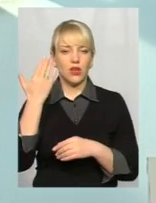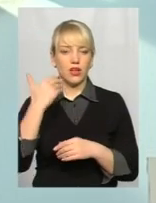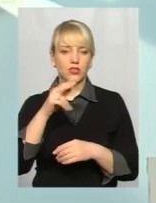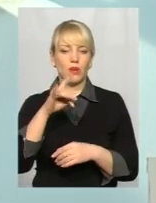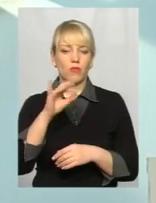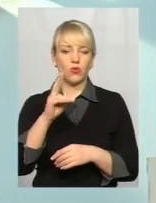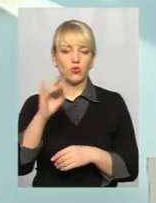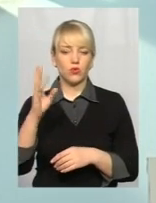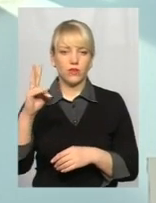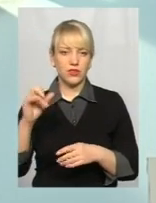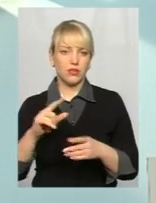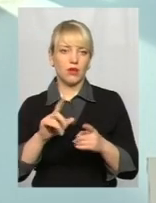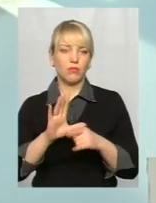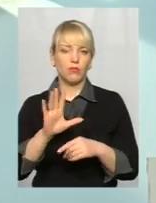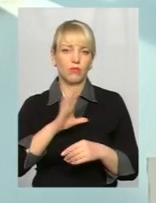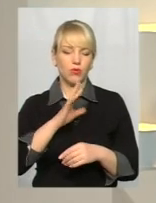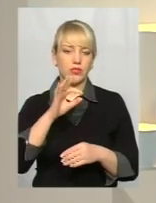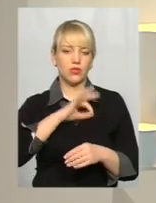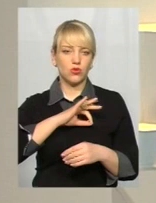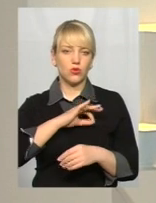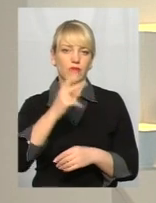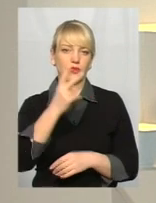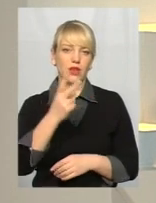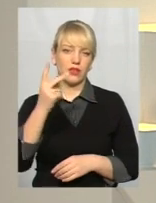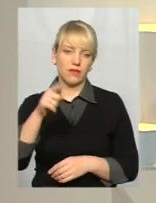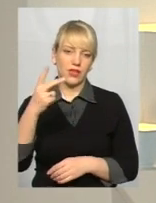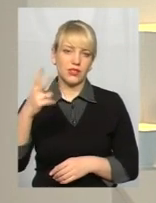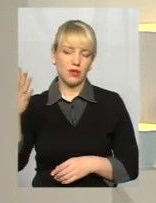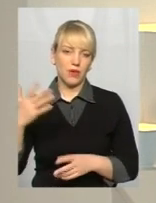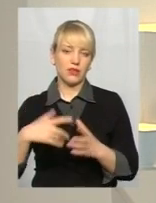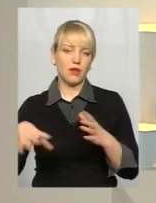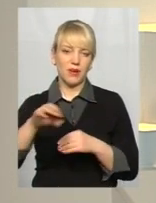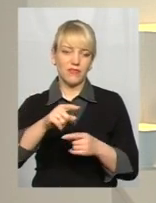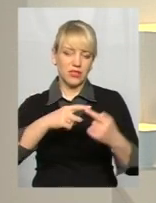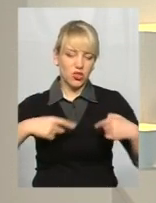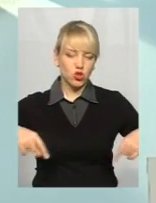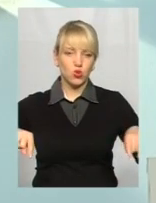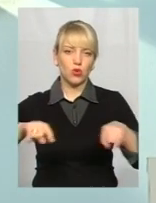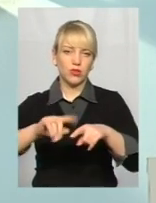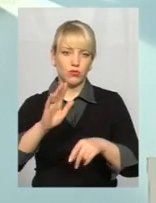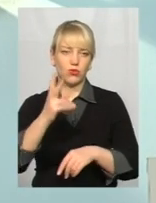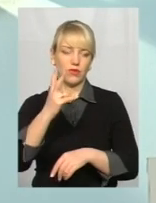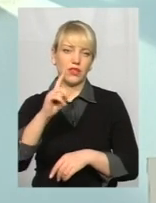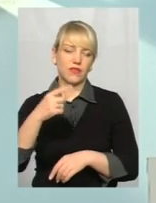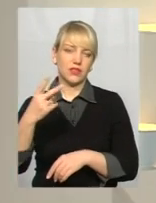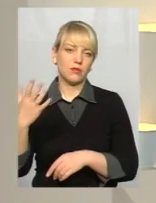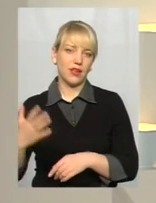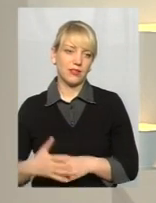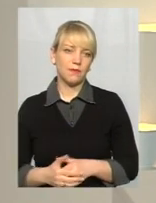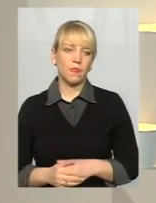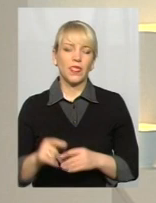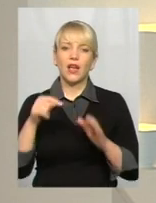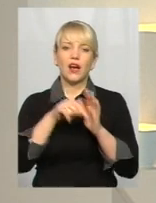застосовувався по сіті-лайтів коефіцієнт 2,22, то тепер на всю першу зону застосовується коефіцієнт 2,25. А що